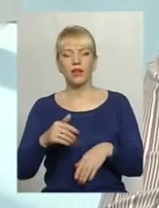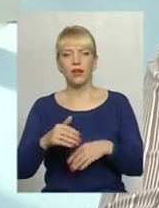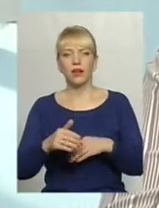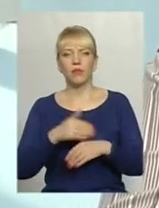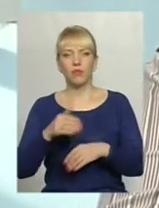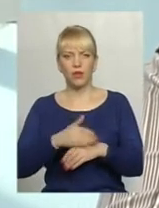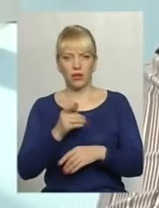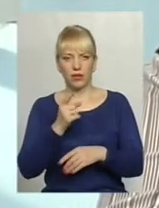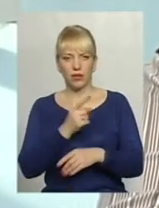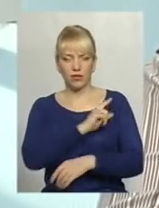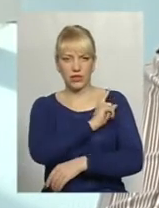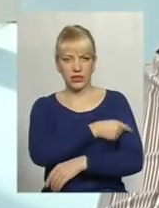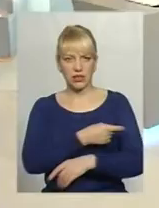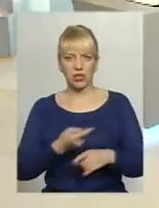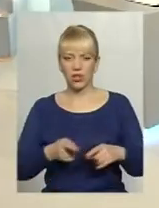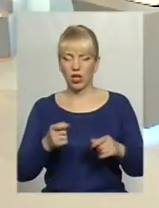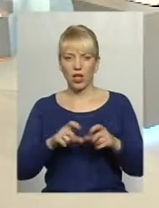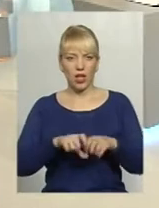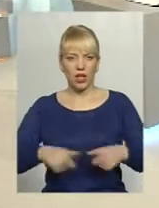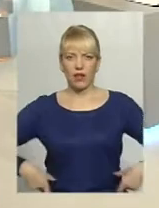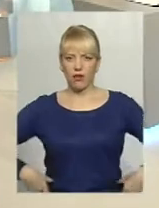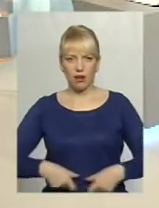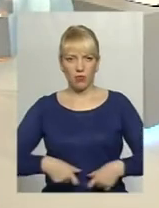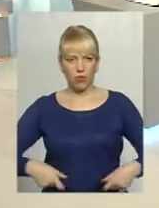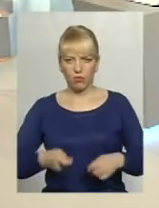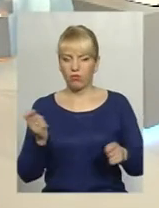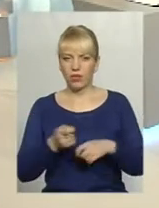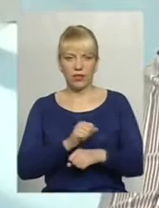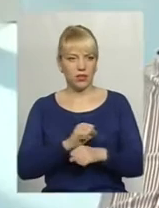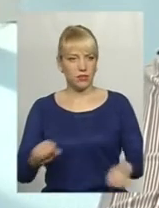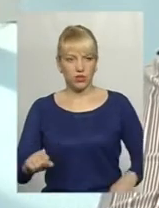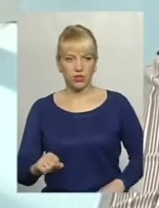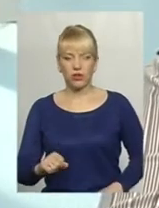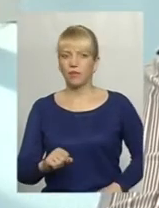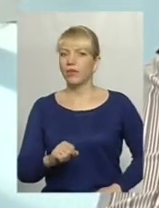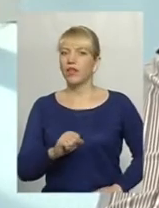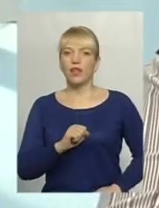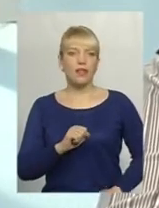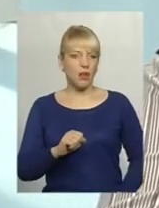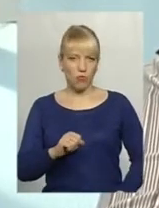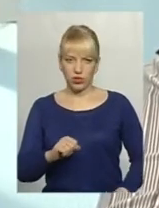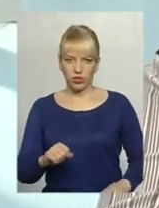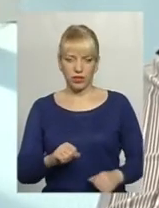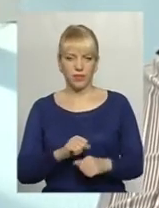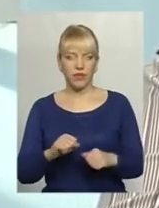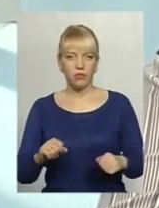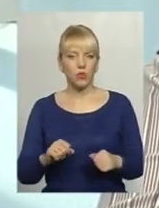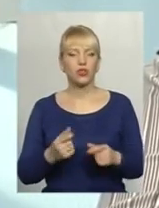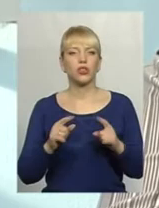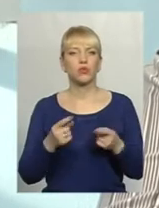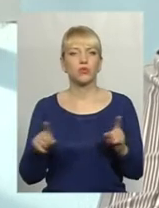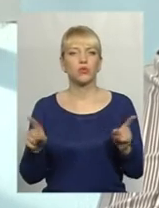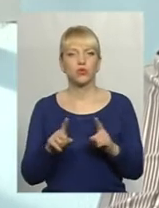це не... Тобто, рівнем бити не можна? Не можна. Можна, звичайно. Тому